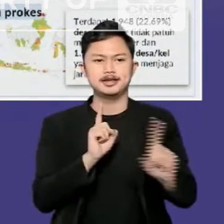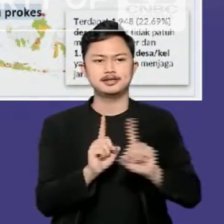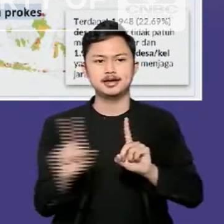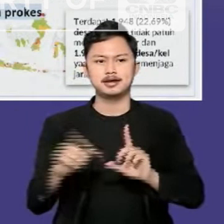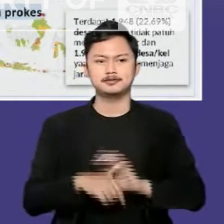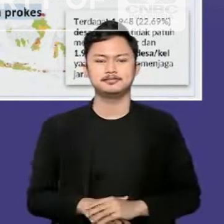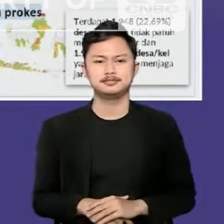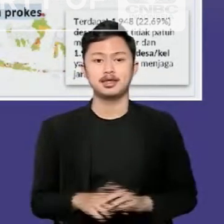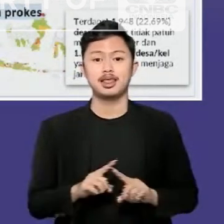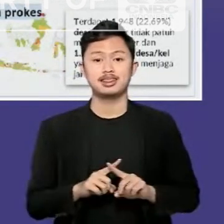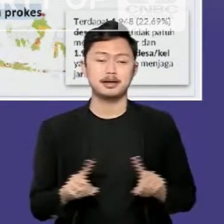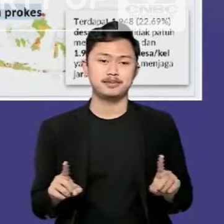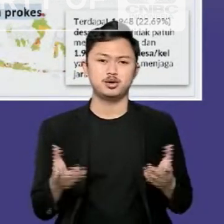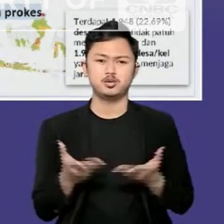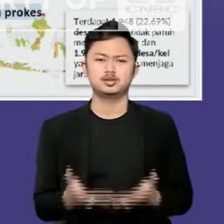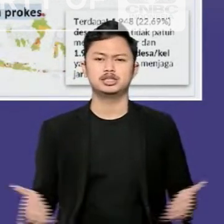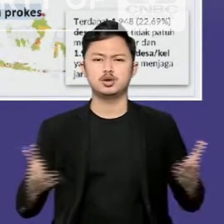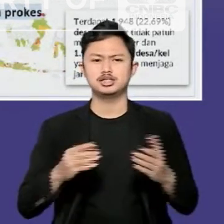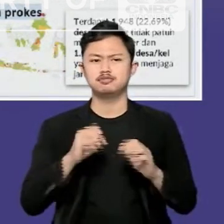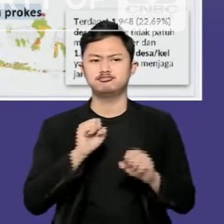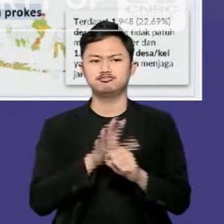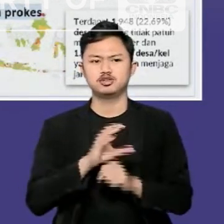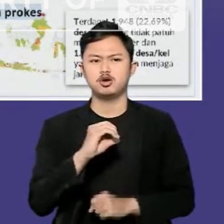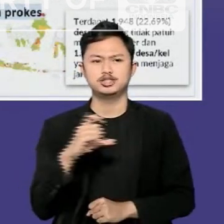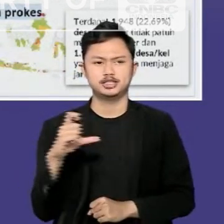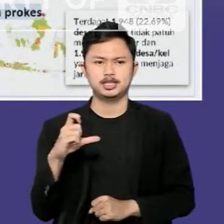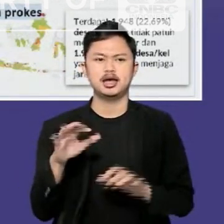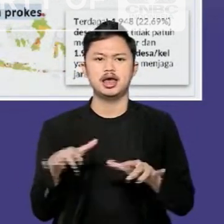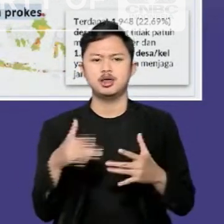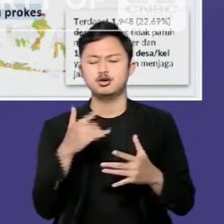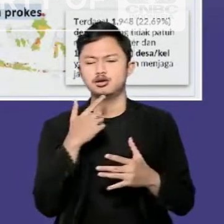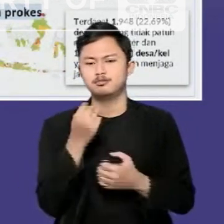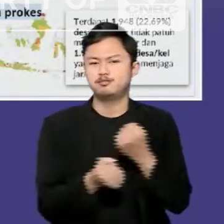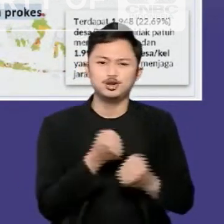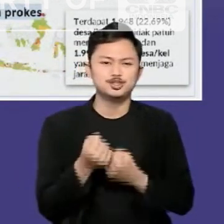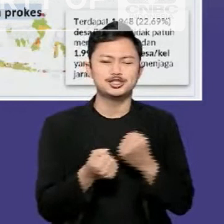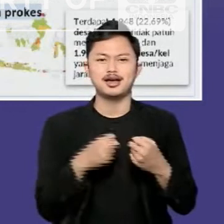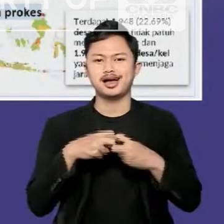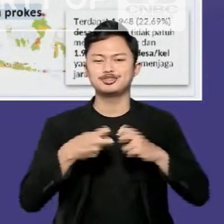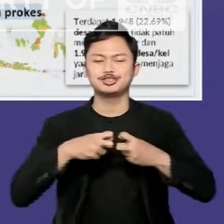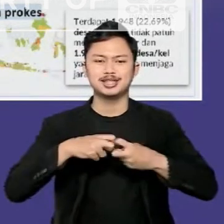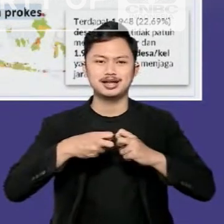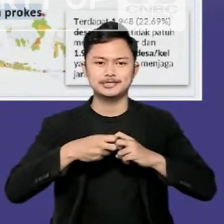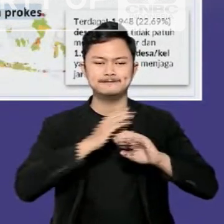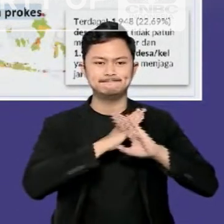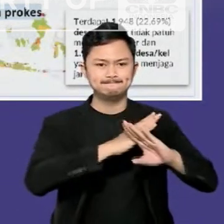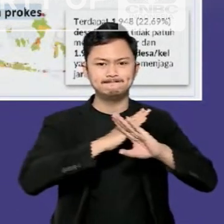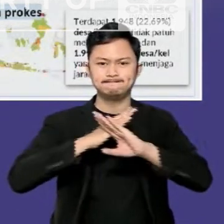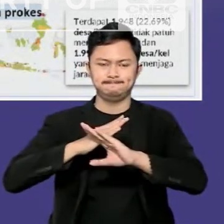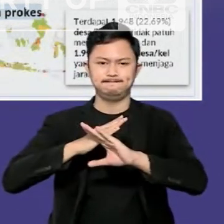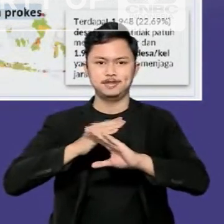Sayangnya, di tengah ancaman Omikron dan upaya mempertahankan kondisi kasus yang terkendali,